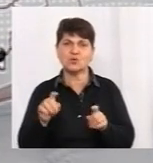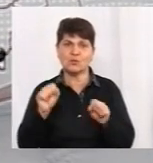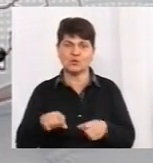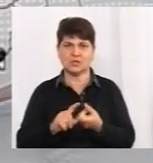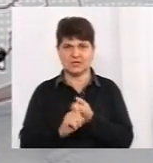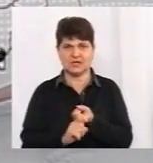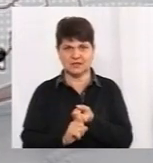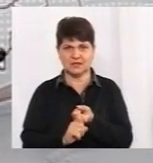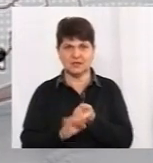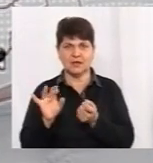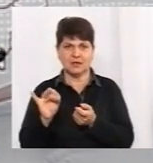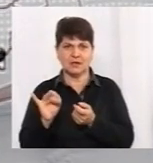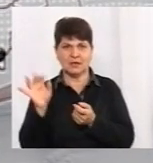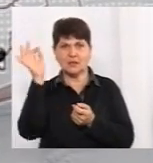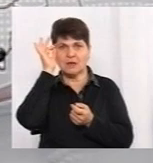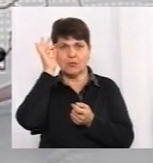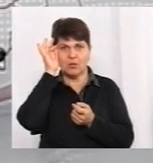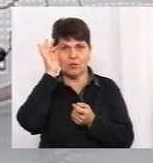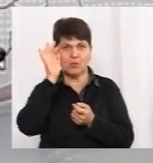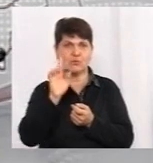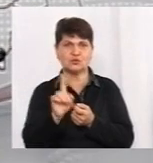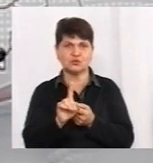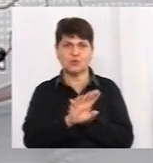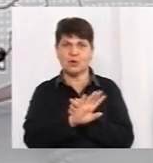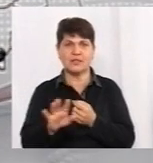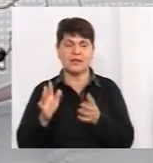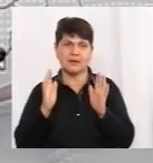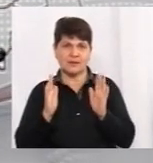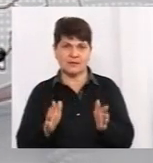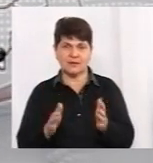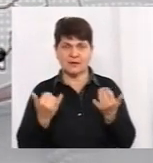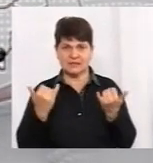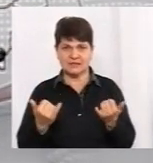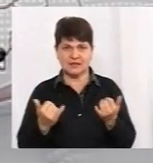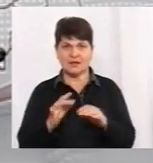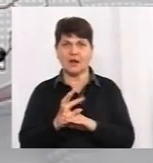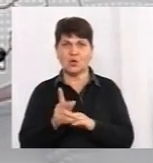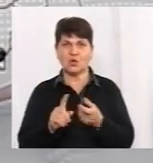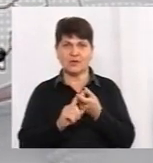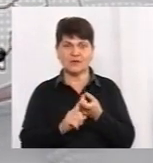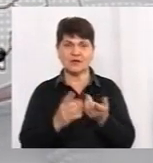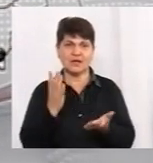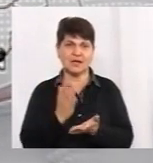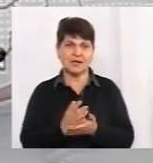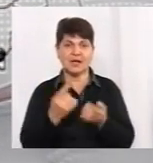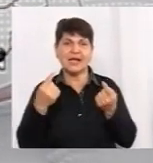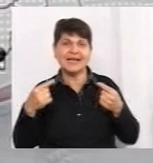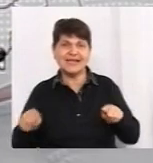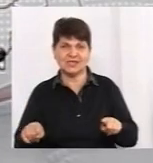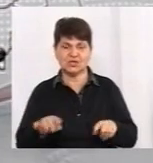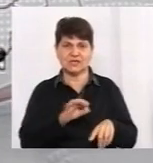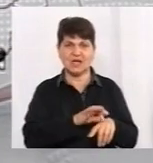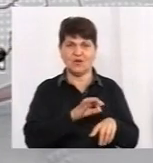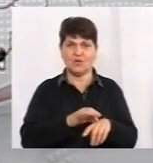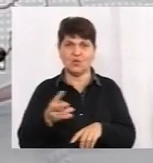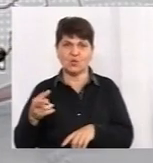кстати, напомню, що не тільки зараз коронавірус, а є дуже багато інших захворювань,